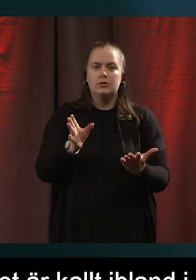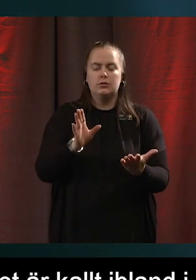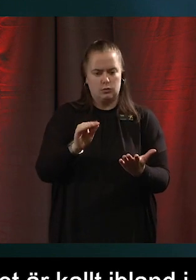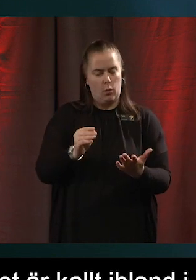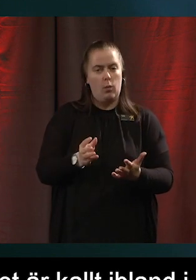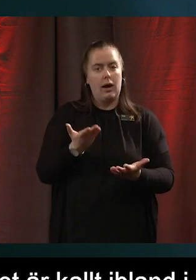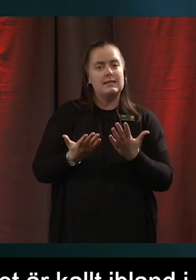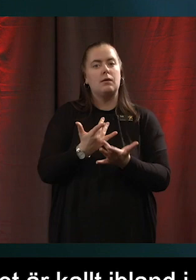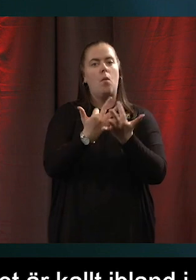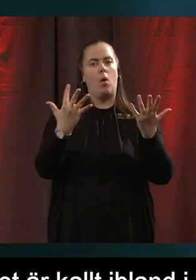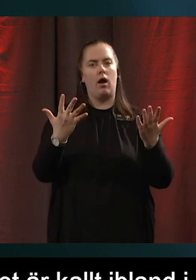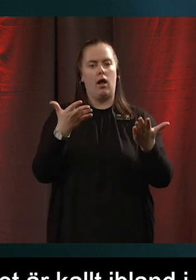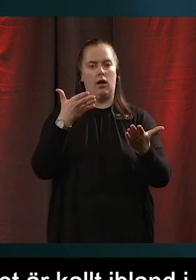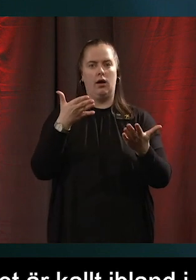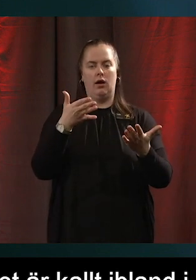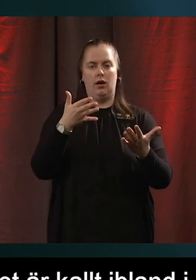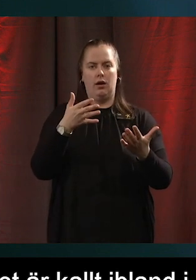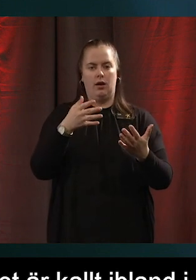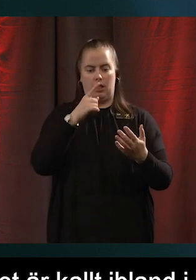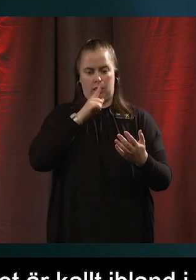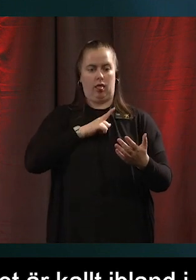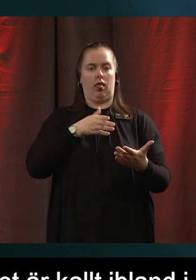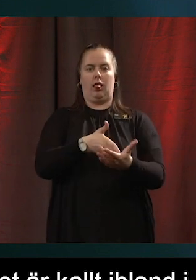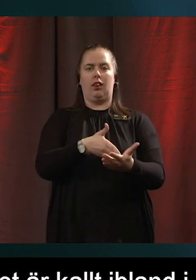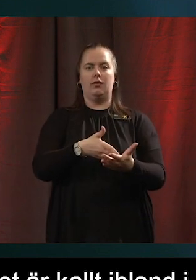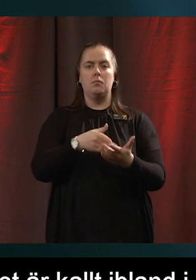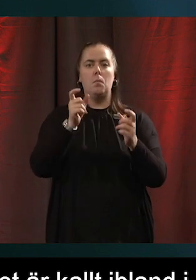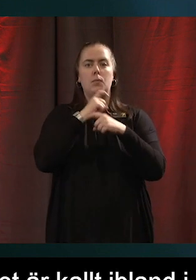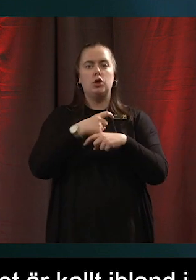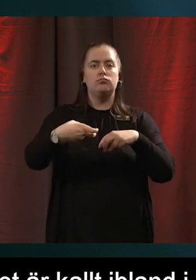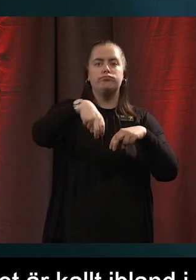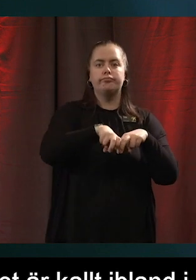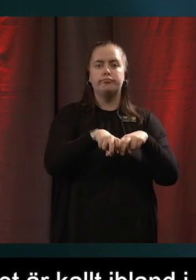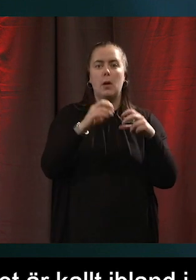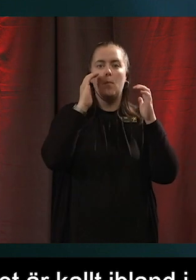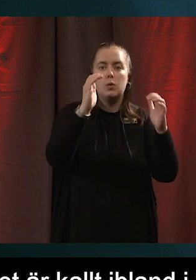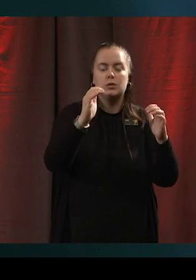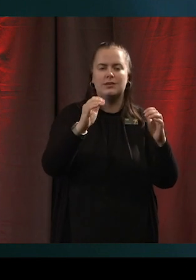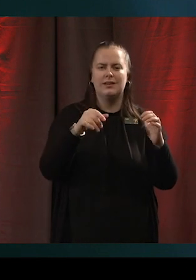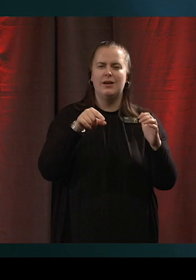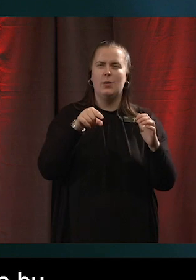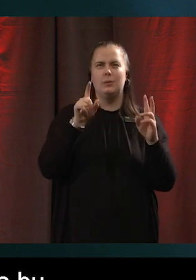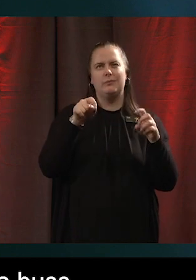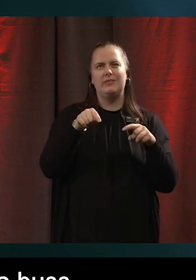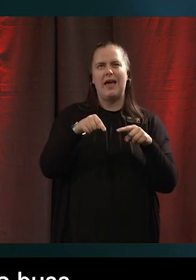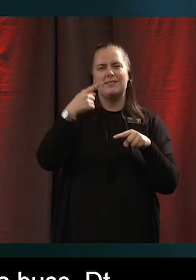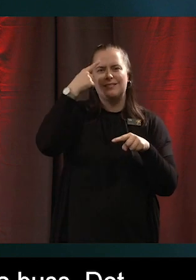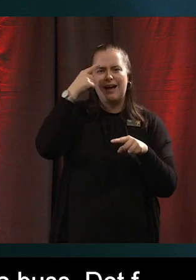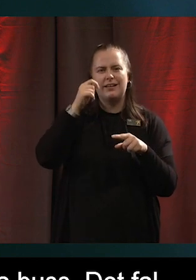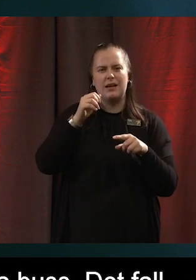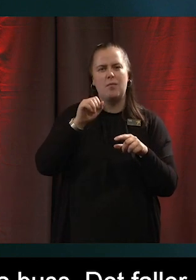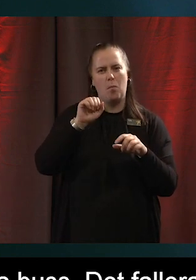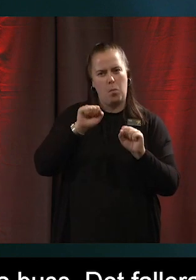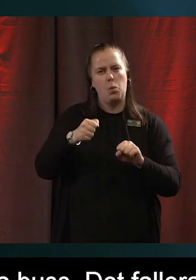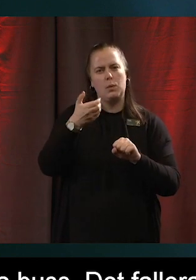av passagerarna inte kan åka buss. Och det är ändå en sån här, det steget borde ju inte vara så långt. Men det fallerar på något sätt redan där.